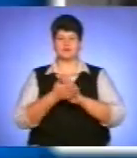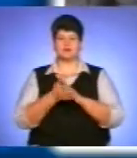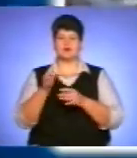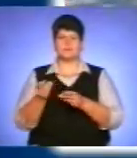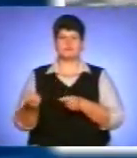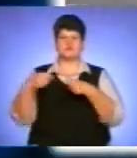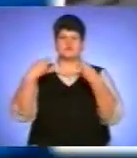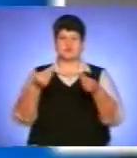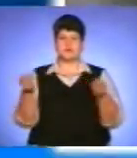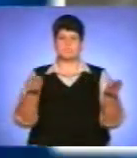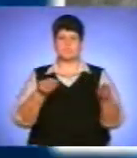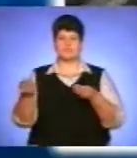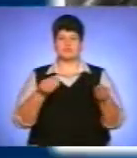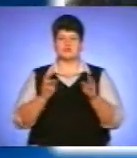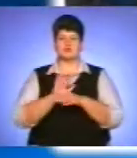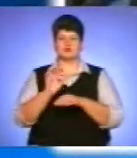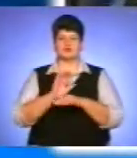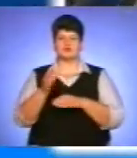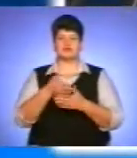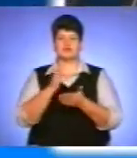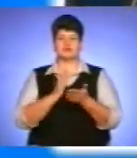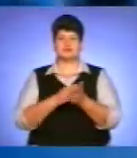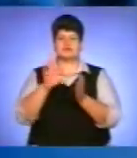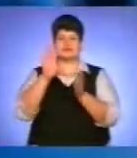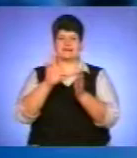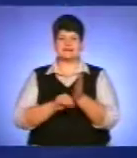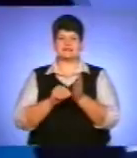постачання борошна для виробництва хліба за низькими цінами.